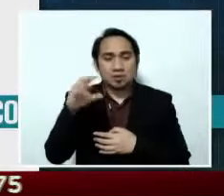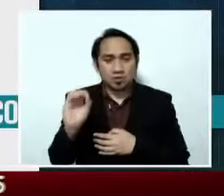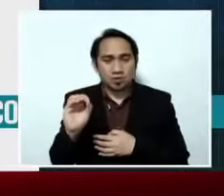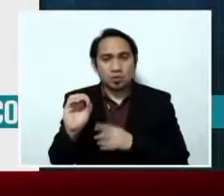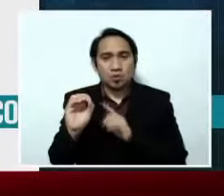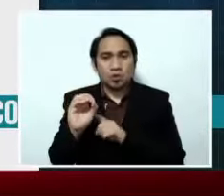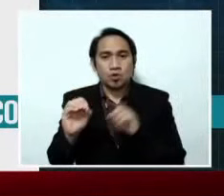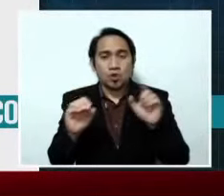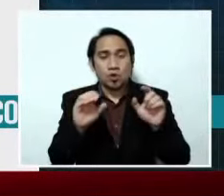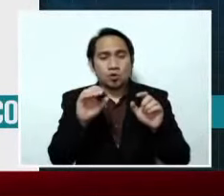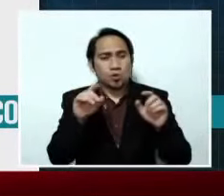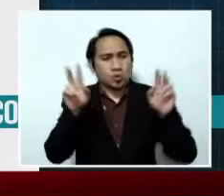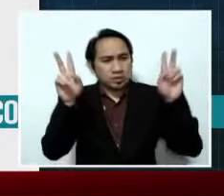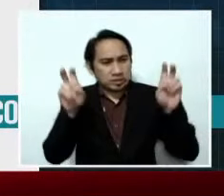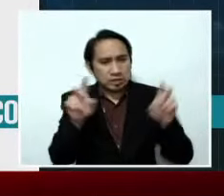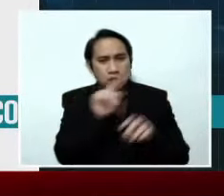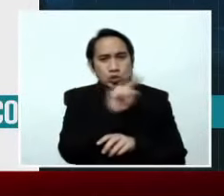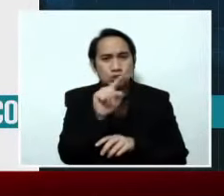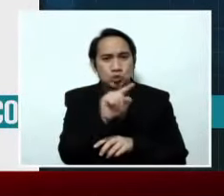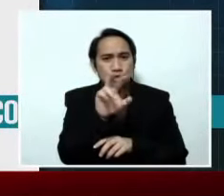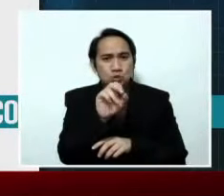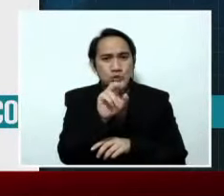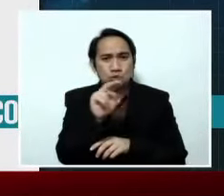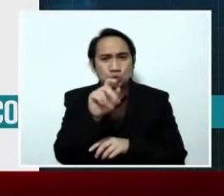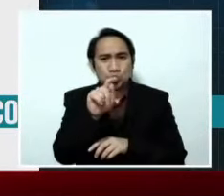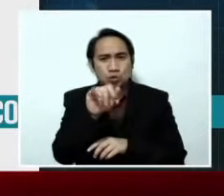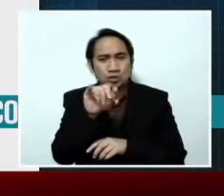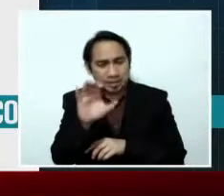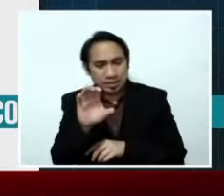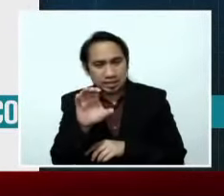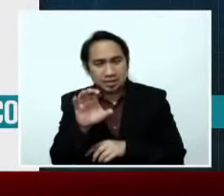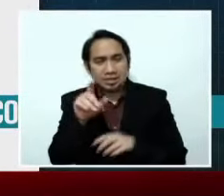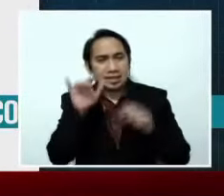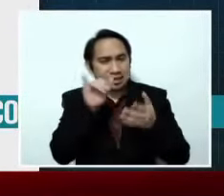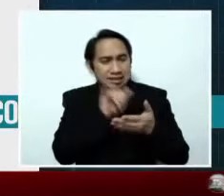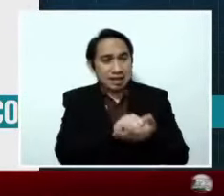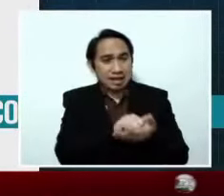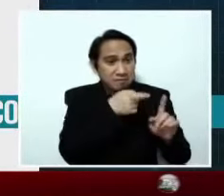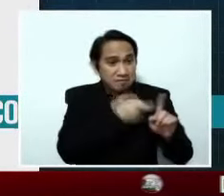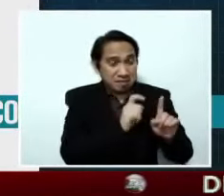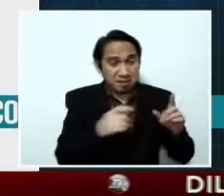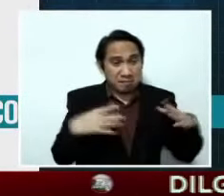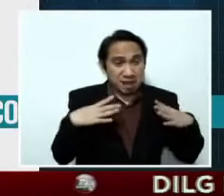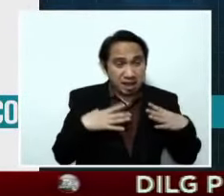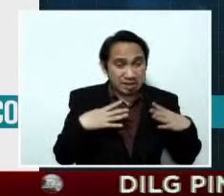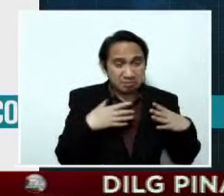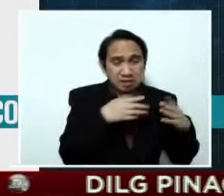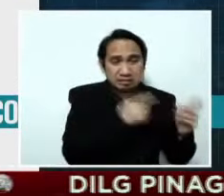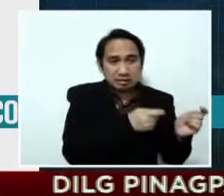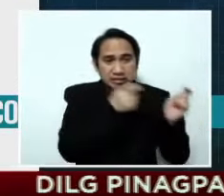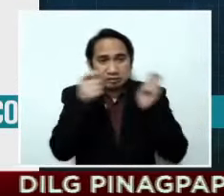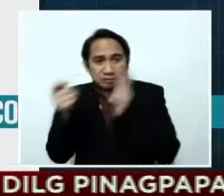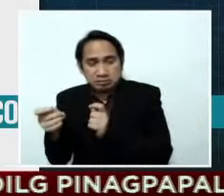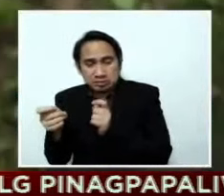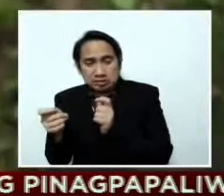diseases or zoonosis ang tawag sa mga sakit o infeksyon na nalilipat sa tao mula sa hayop.